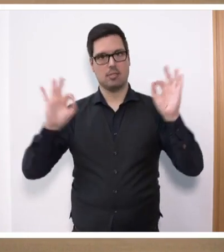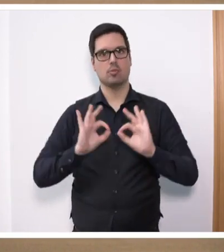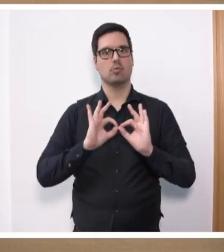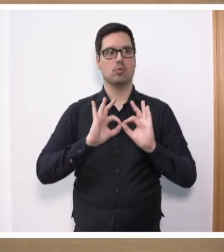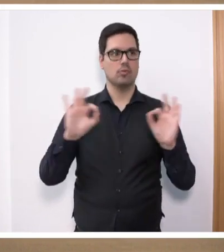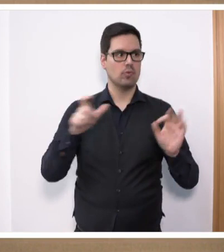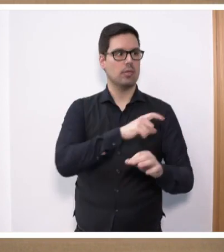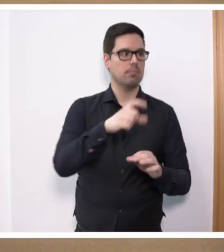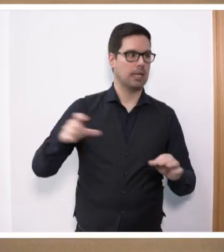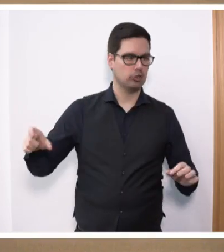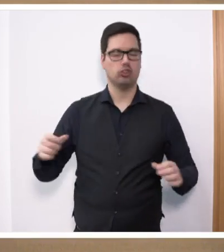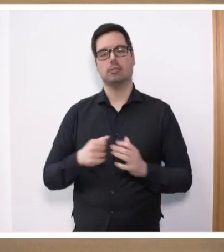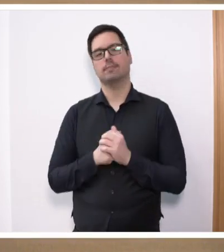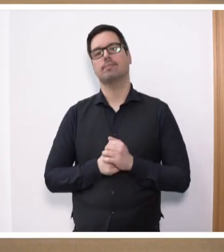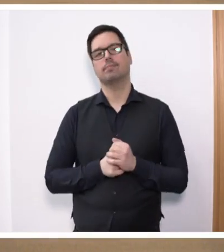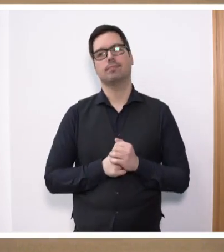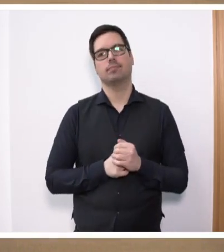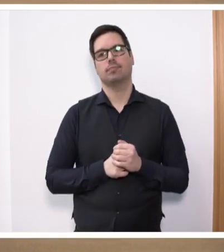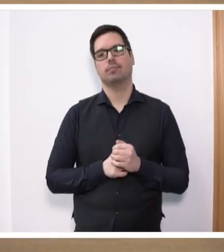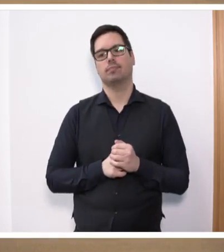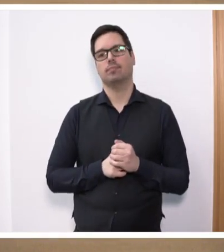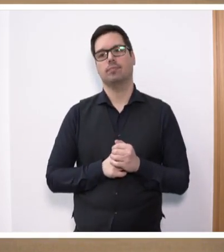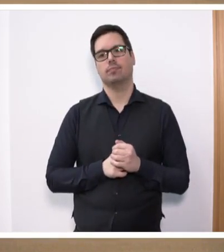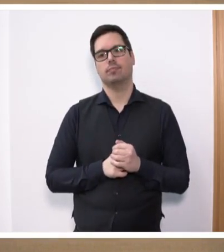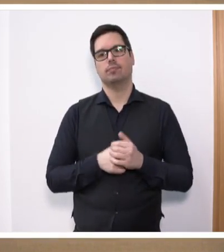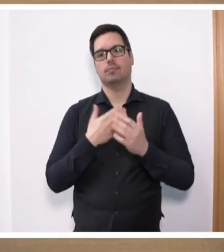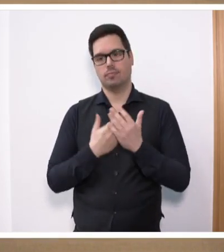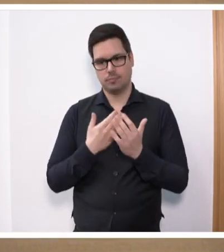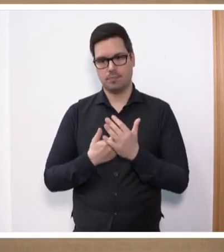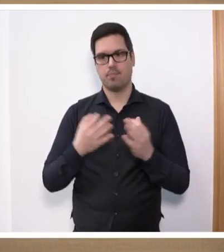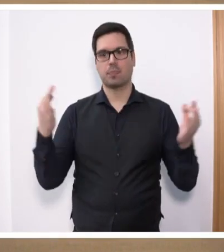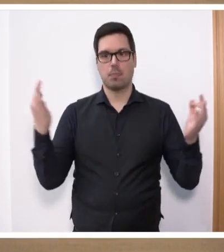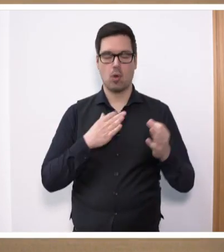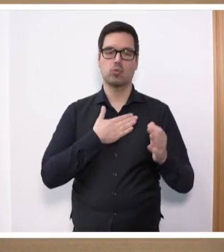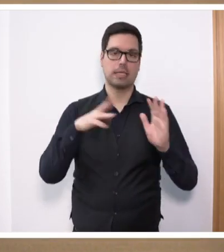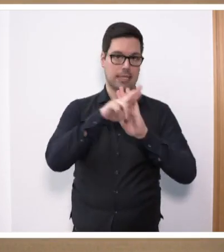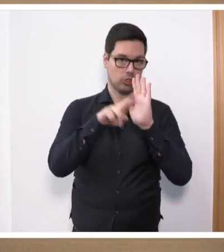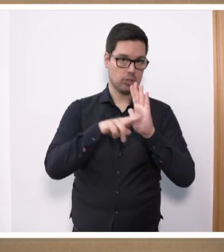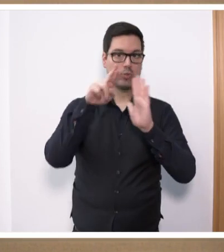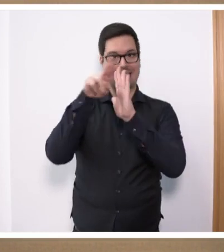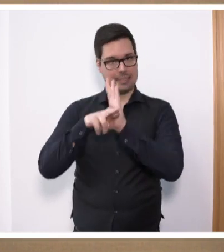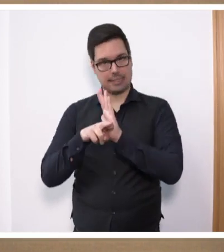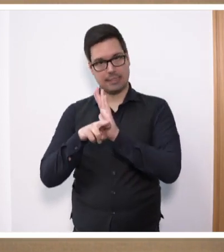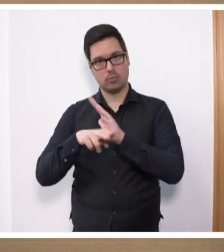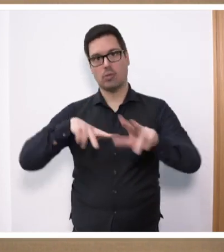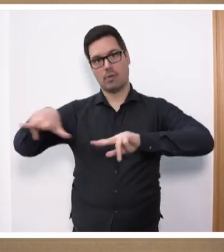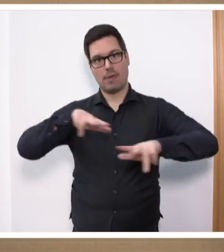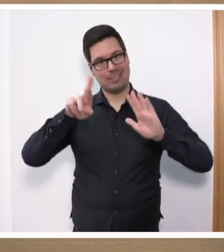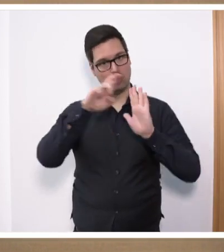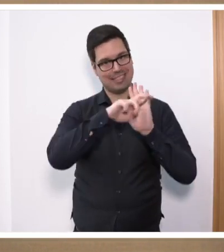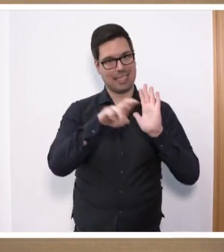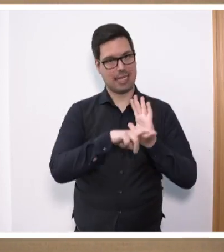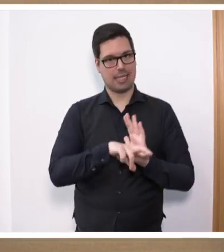Anliegen der Menschen zu realisieren. Darum braucht es unsere Rechtsvorschriften, unsere Gesetze und unsere Verwaltungsregeln.